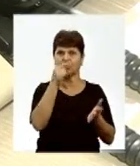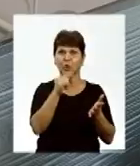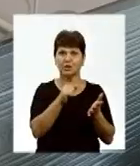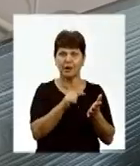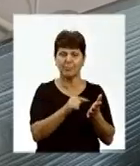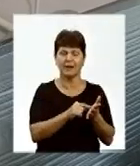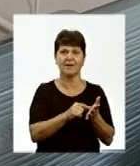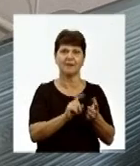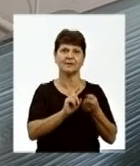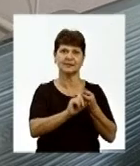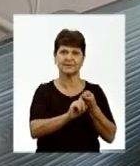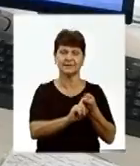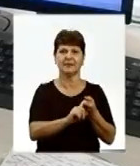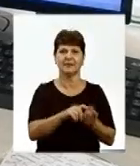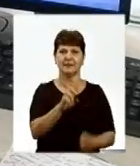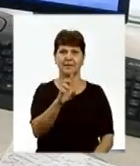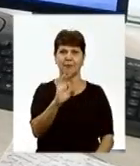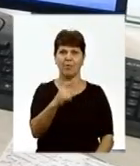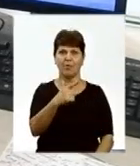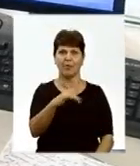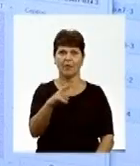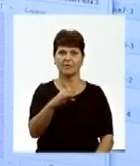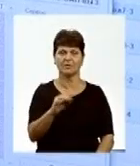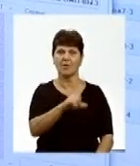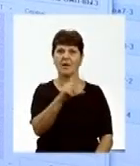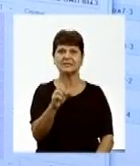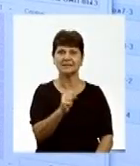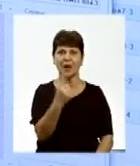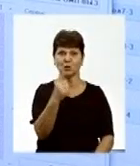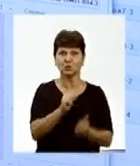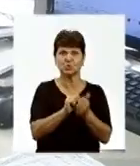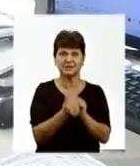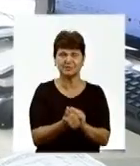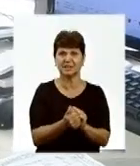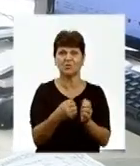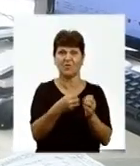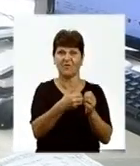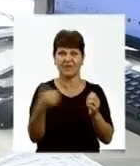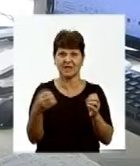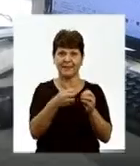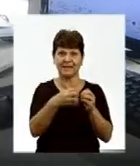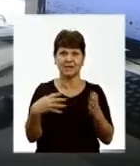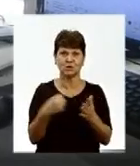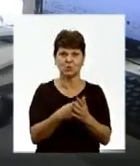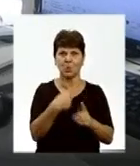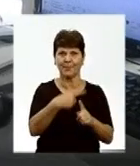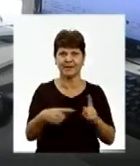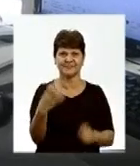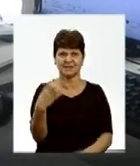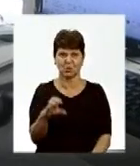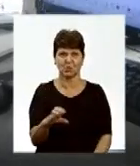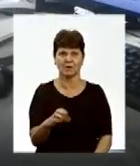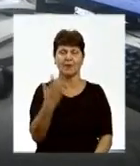диспетчера Олени Богатько. За зміну вона приймає від 15 до пів сотні викликів. Якщо раптом людина застряла в ліфті,